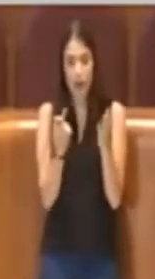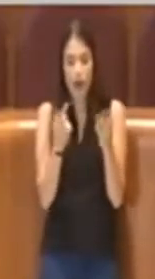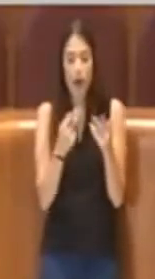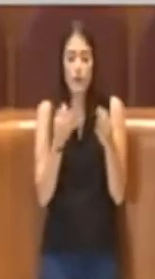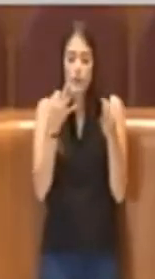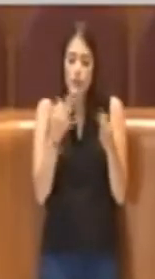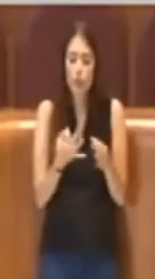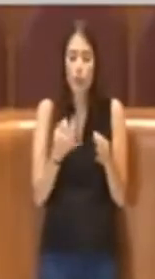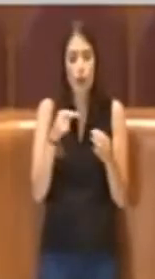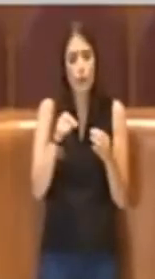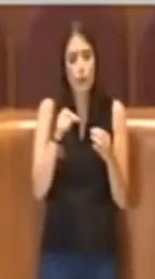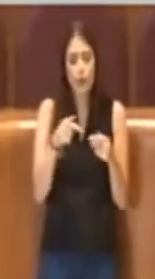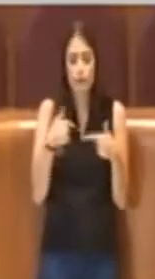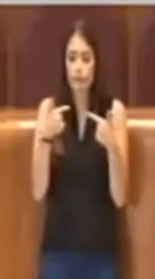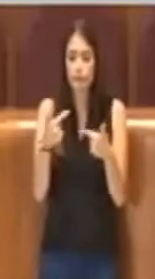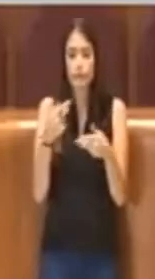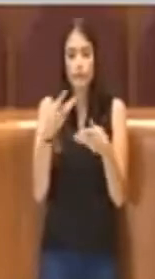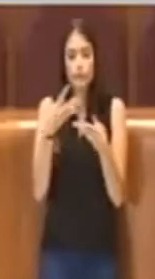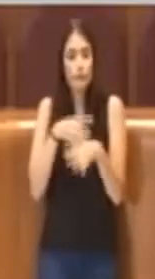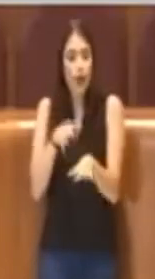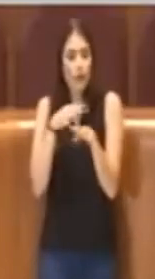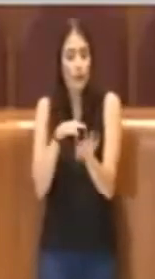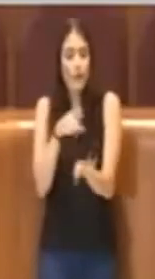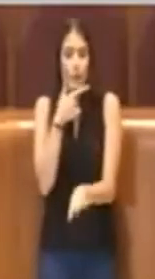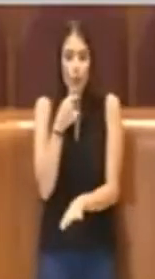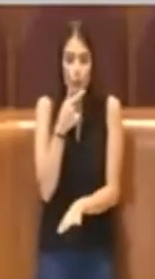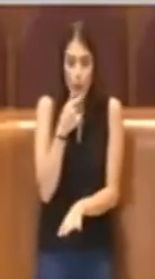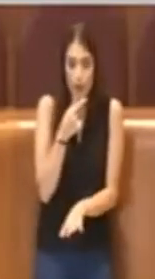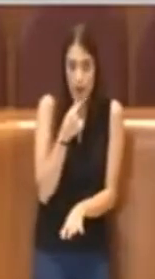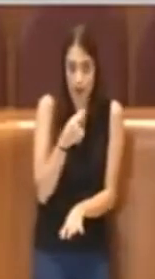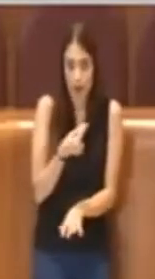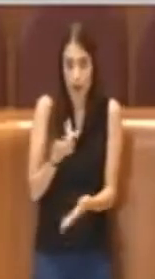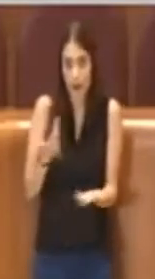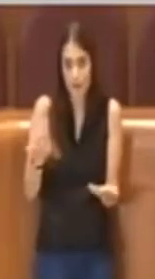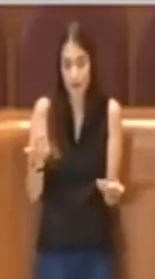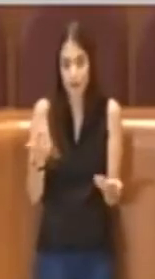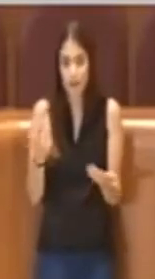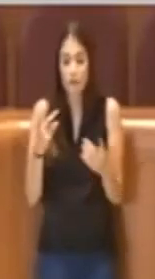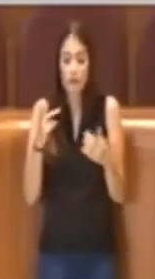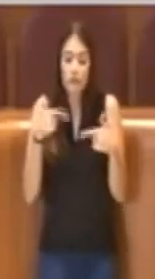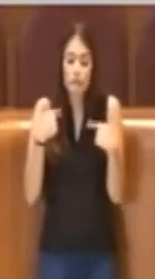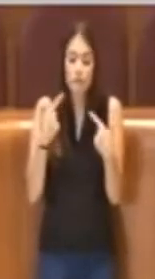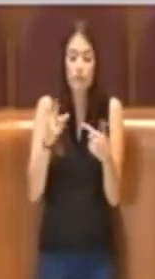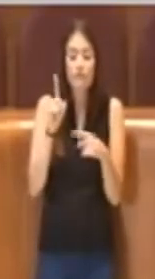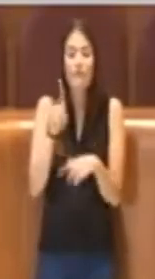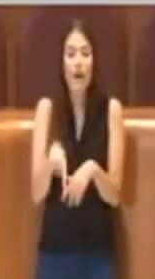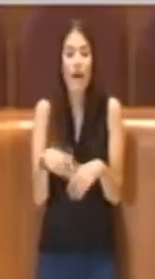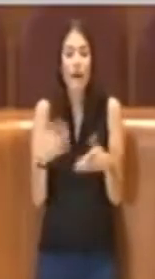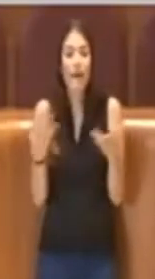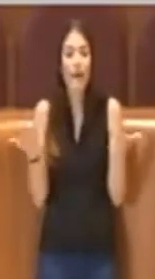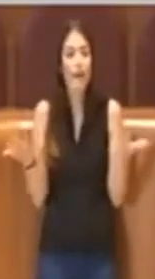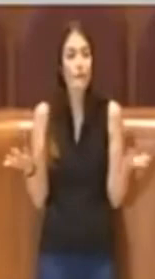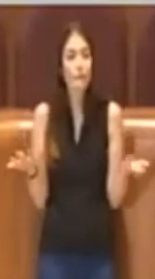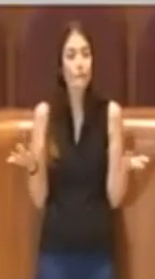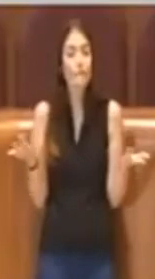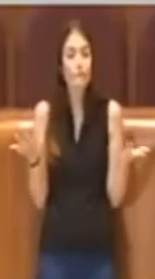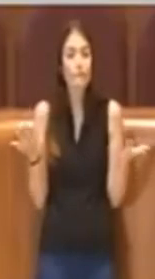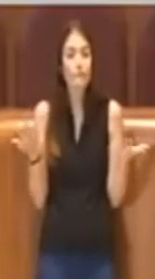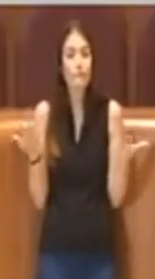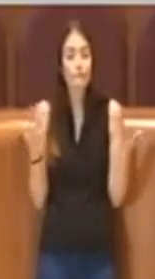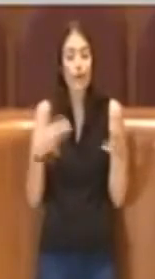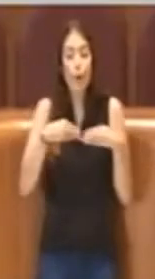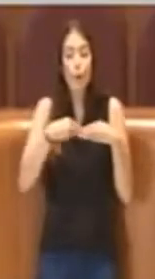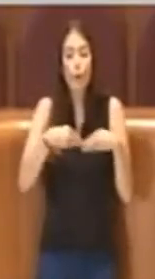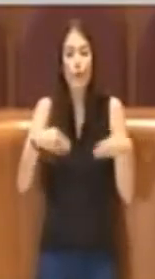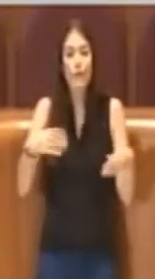sicuramente a una manifestazione più bella e porterà sicuramente a esercitare una